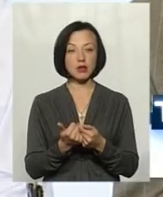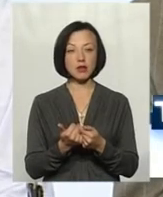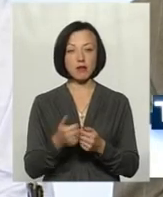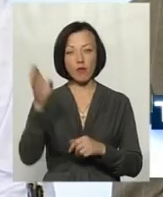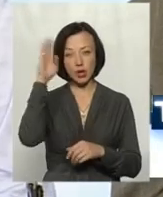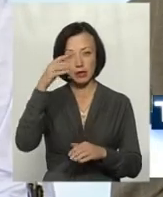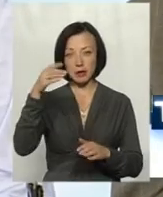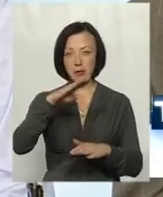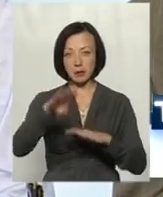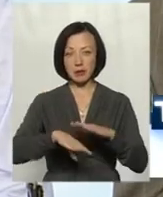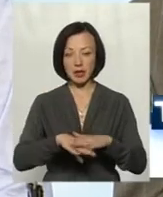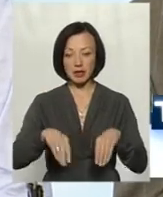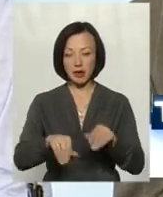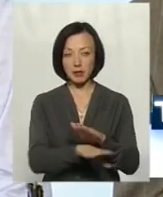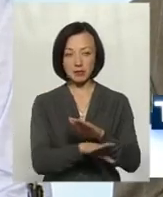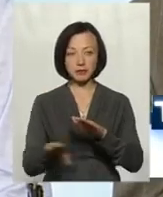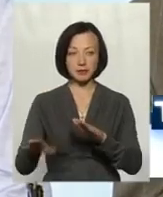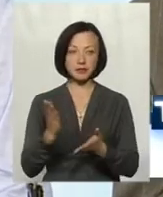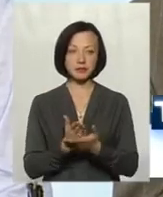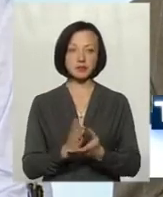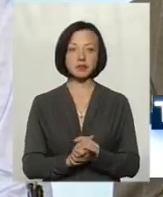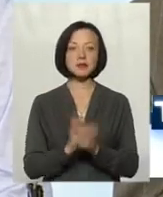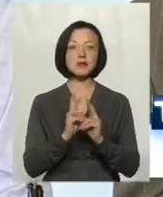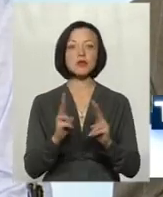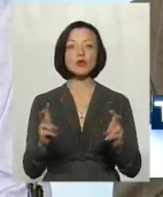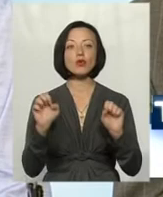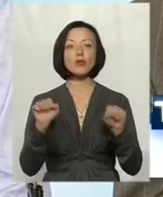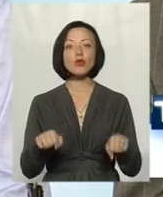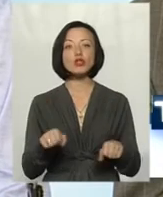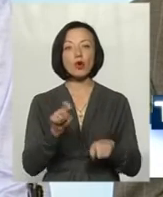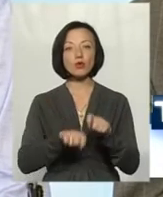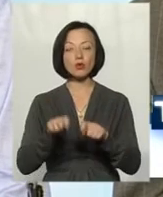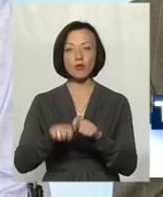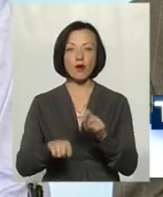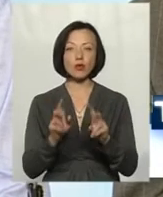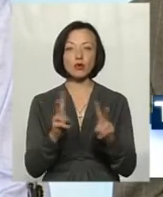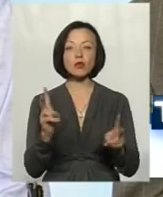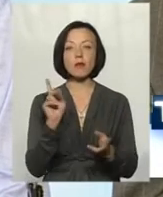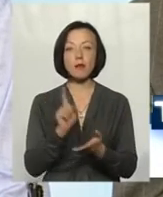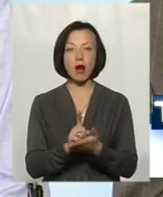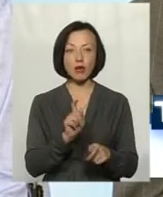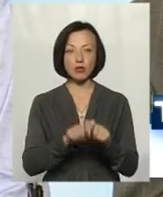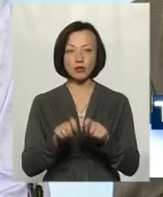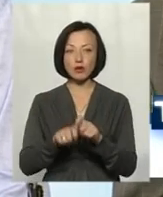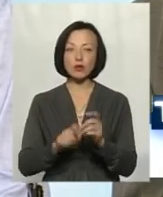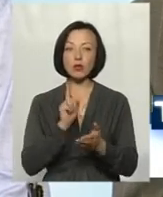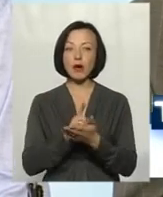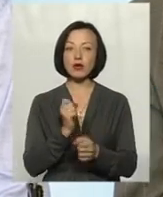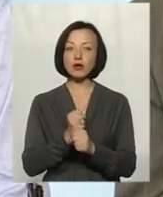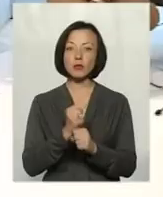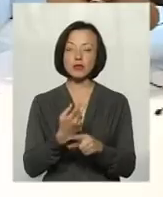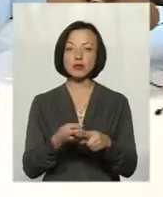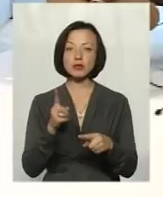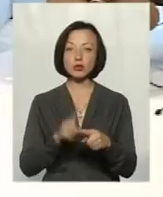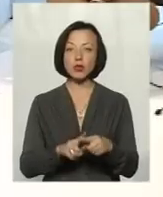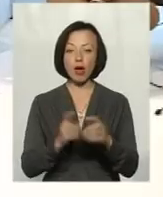підземних є. Скажіть, будь ласка, а хто може контролювати? Хто має контролювати? Хто має робити от той